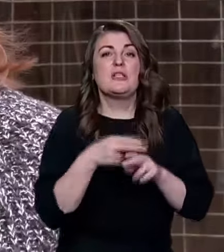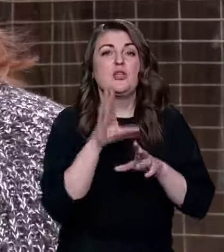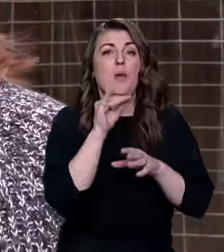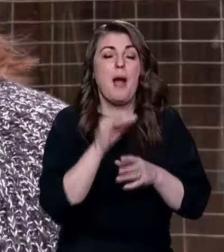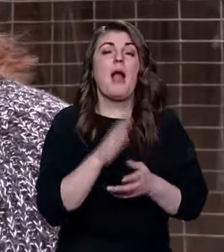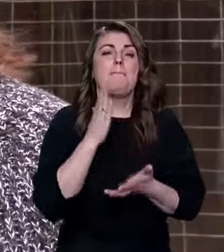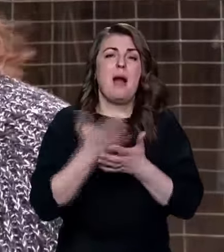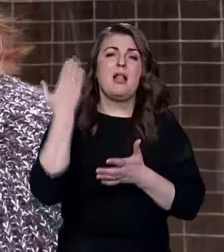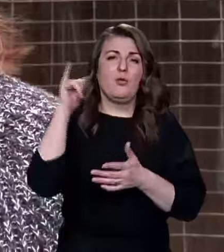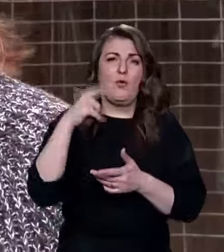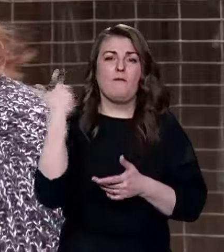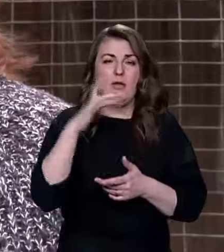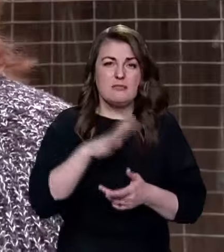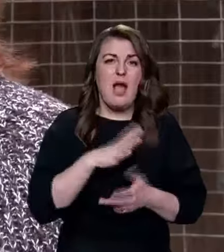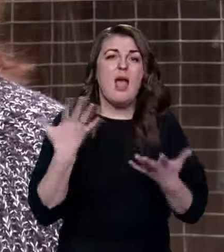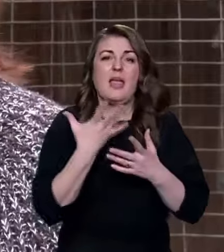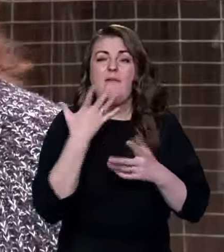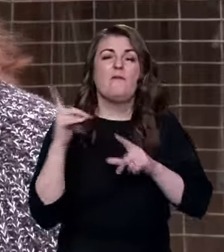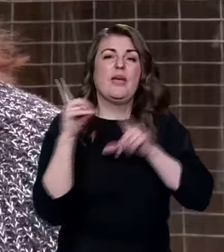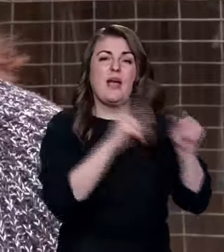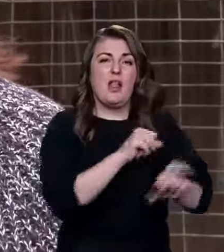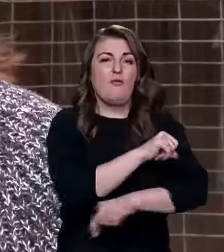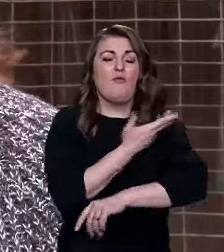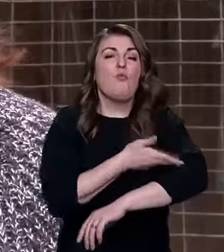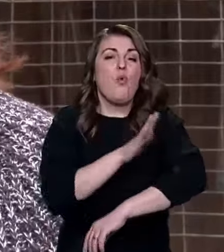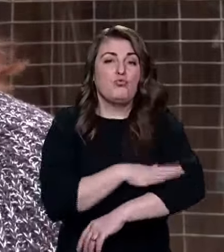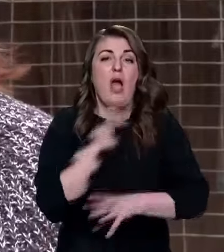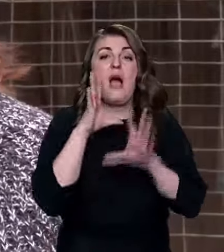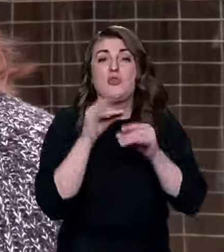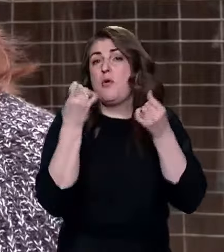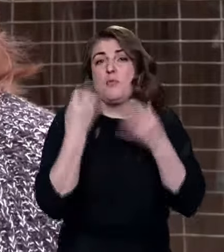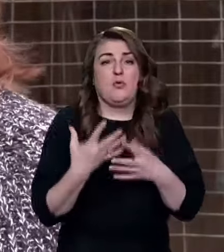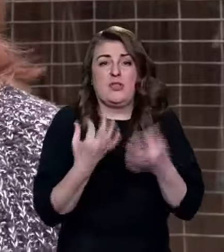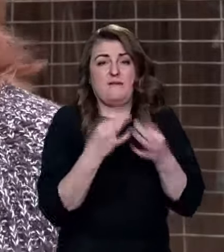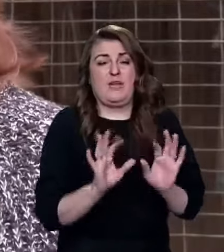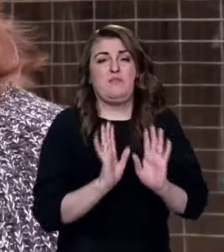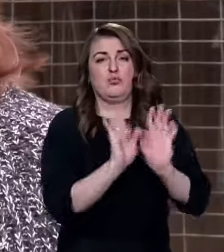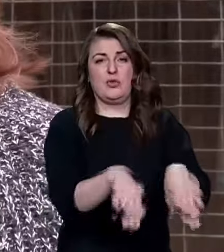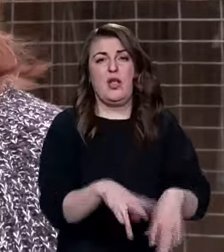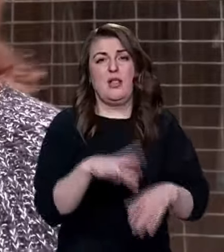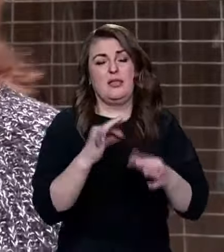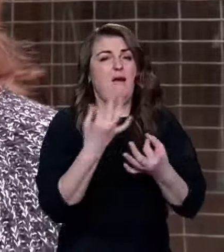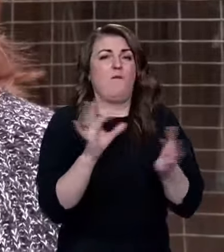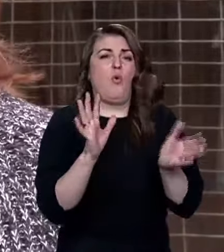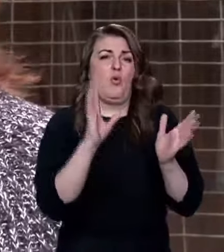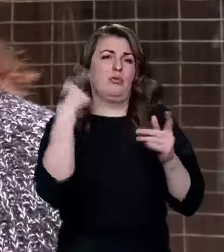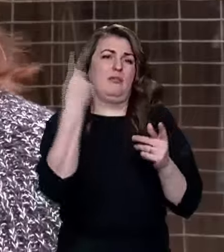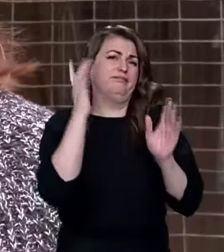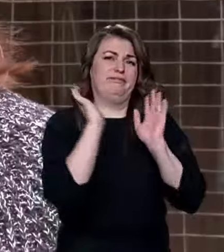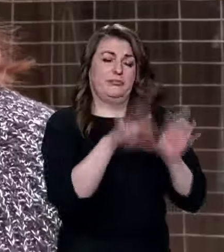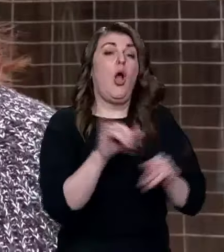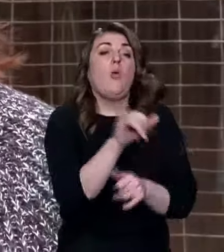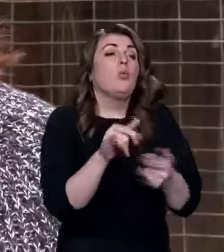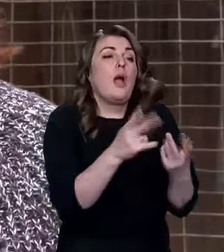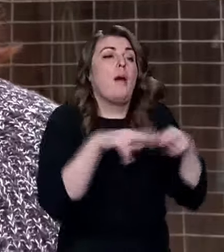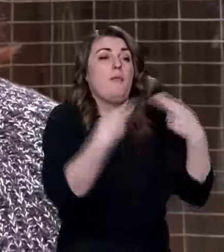собака мала колись власників, які виїхали в Польщу, а собаку просто випустили на волю Божу на вулицю. Ну куди цю